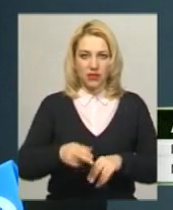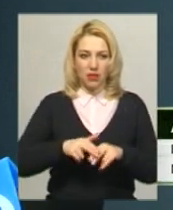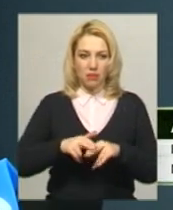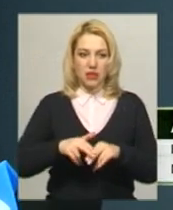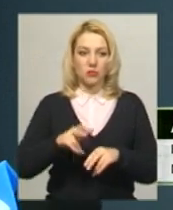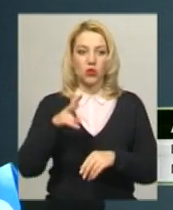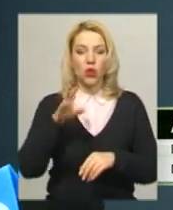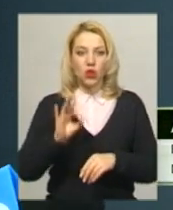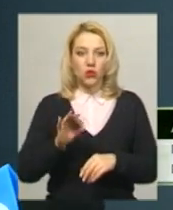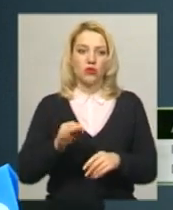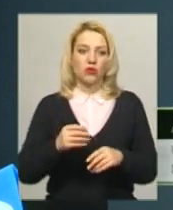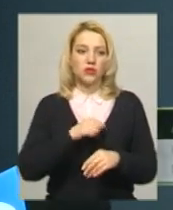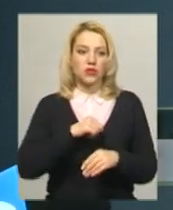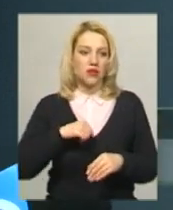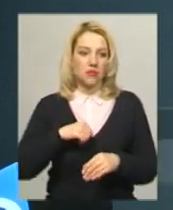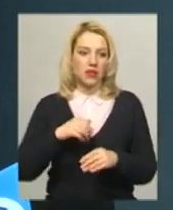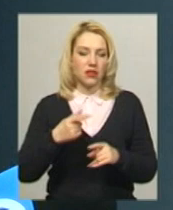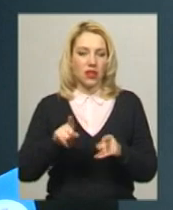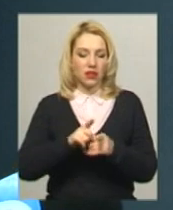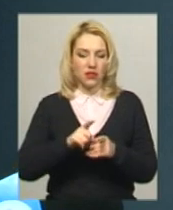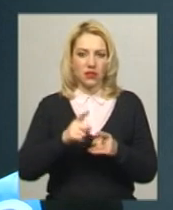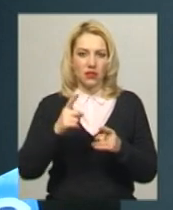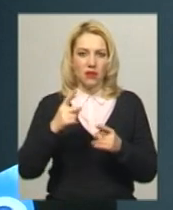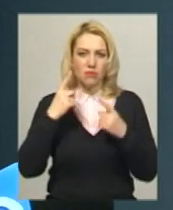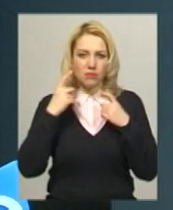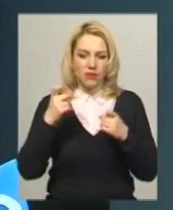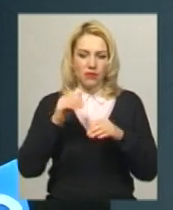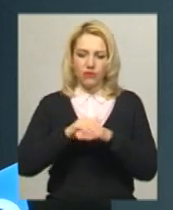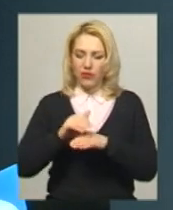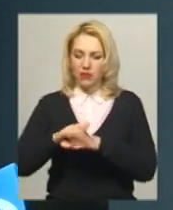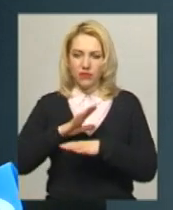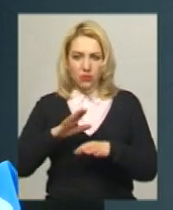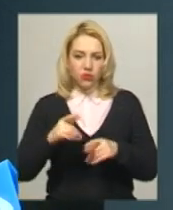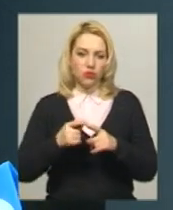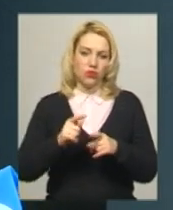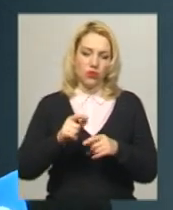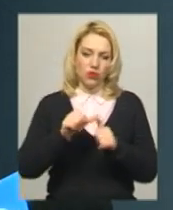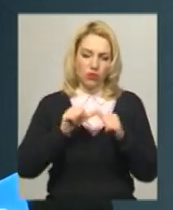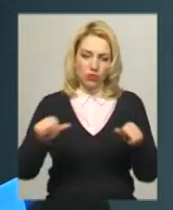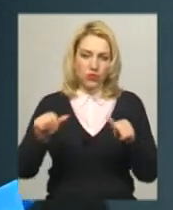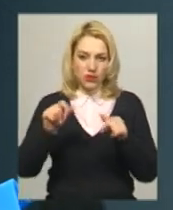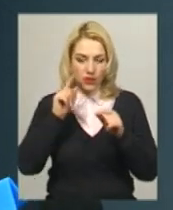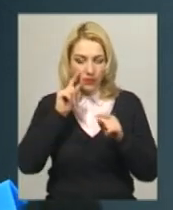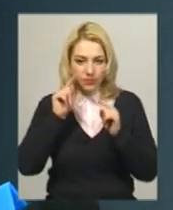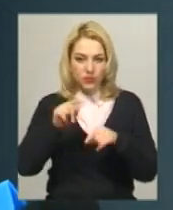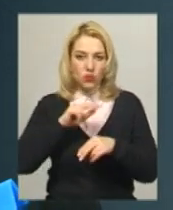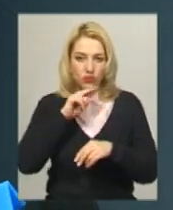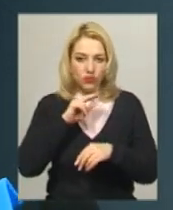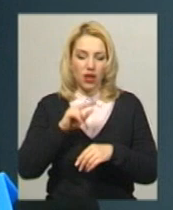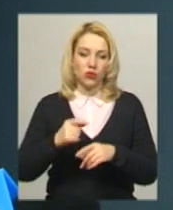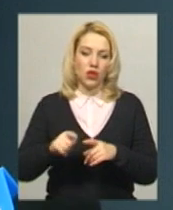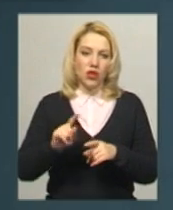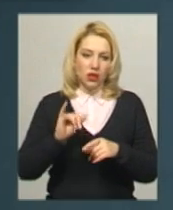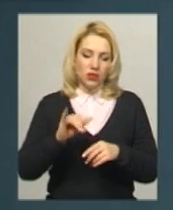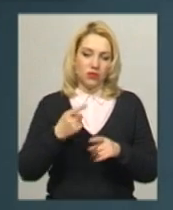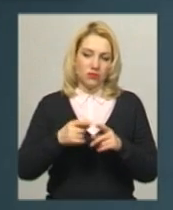самих фактів таких видач не було, тому що наші спостережі звертали увагу. Комісії зважали на це, розуміли, що це порушення, яке може тягнути кримінальну